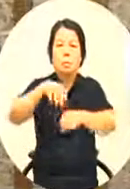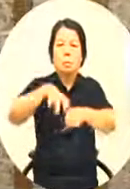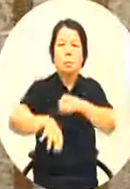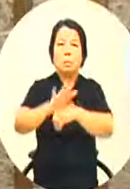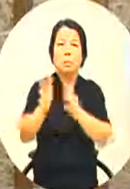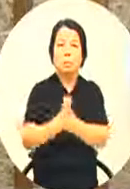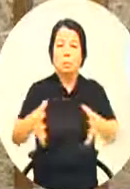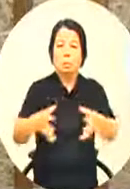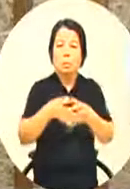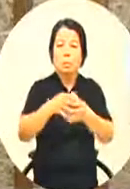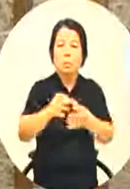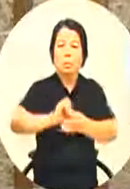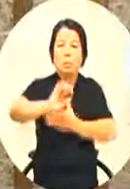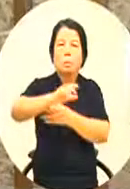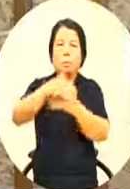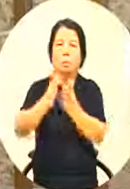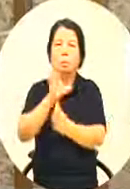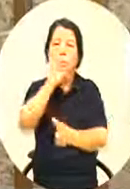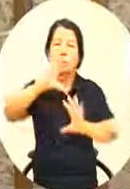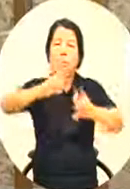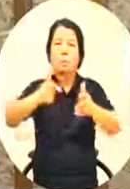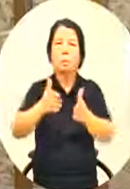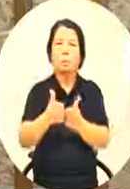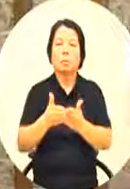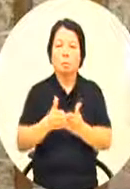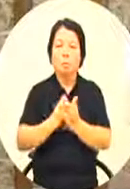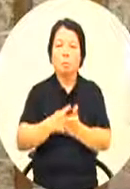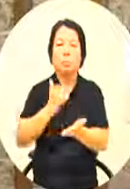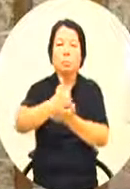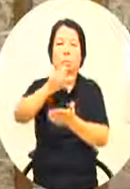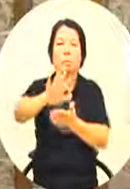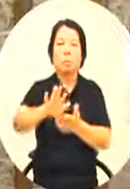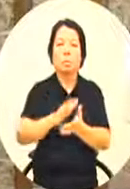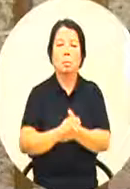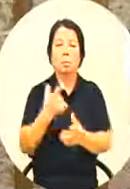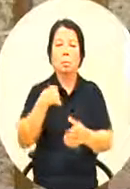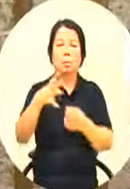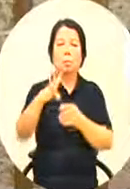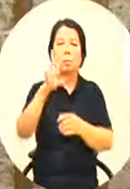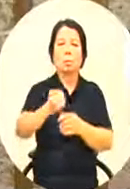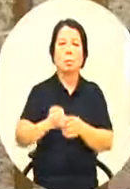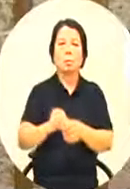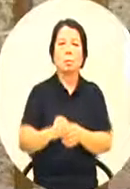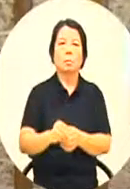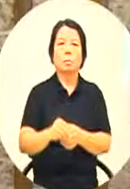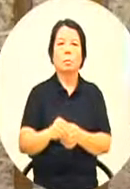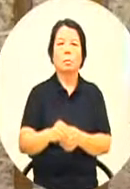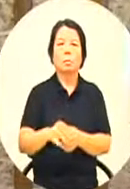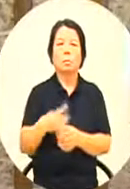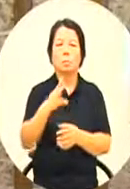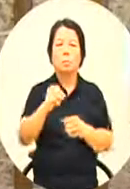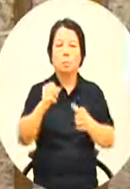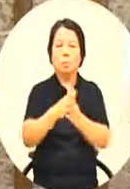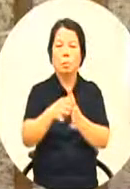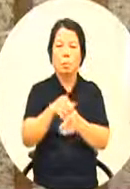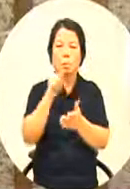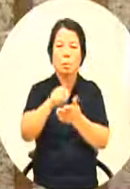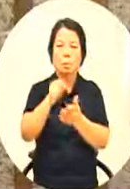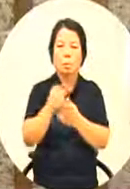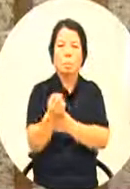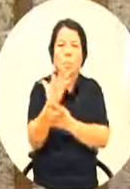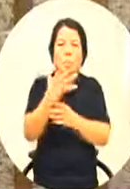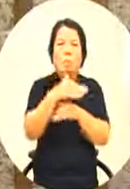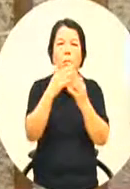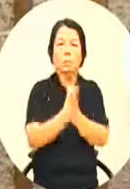有集中投放对泰国都进行投放包括说我们400万次的这个点阅率里面其中就